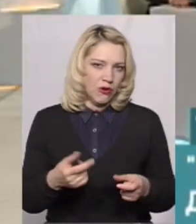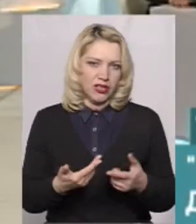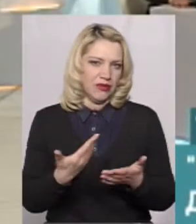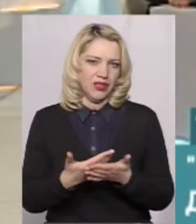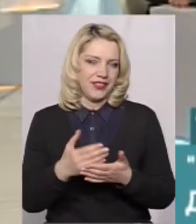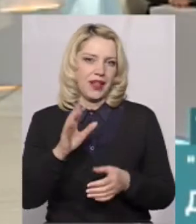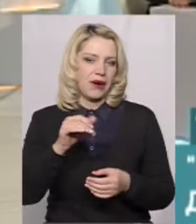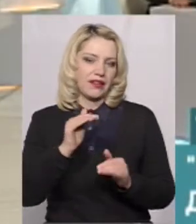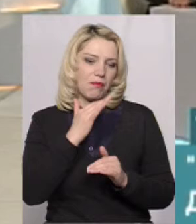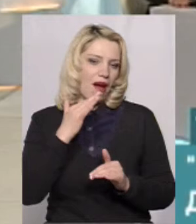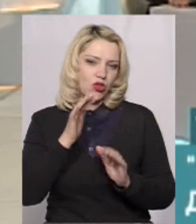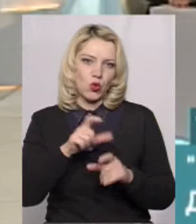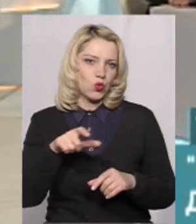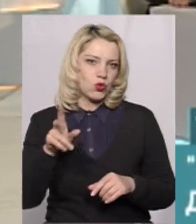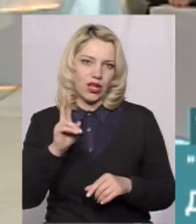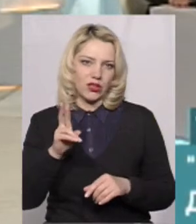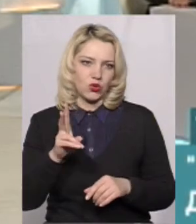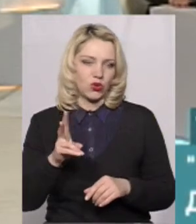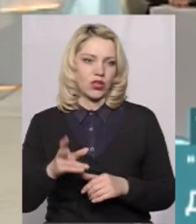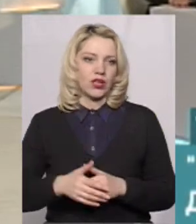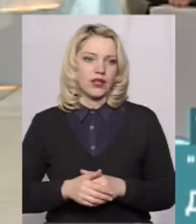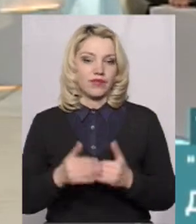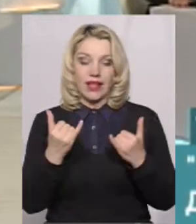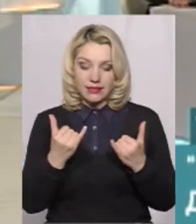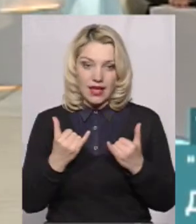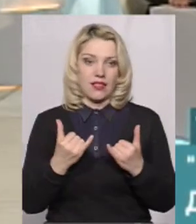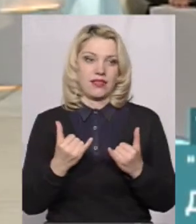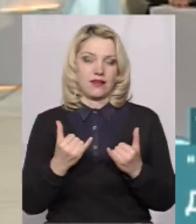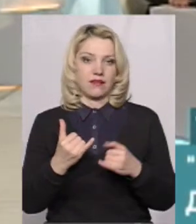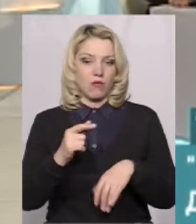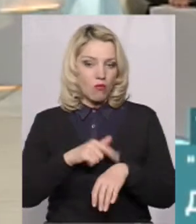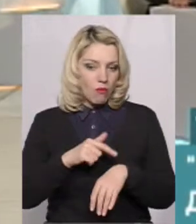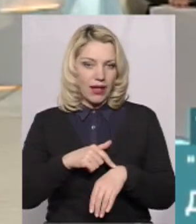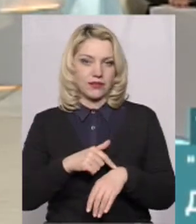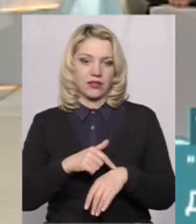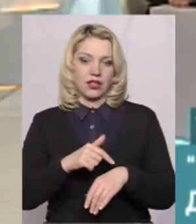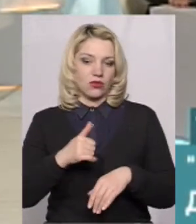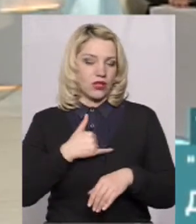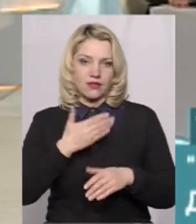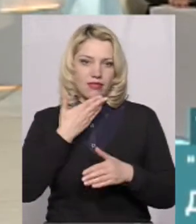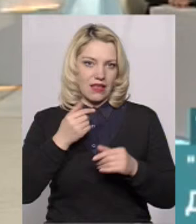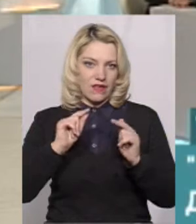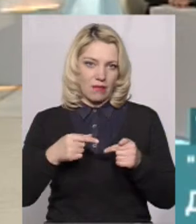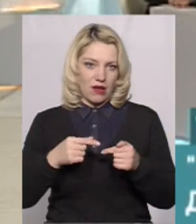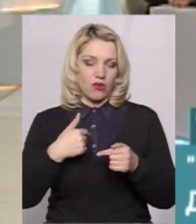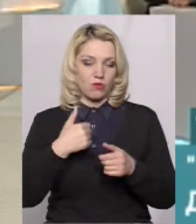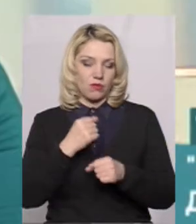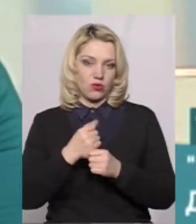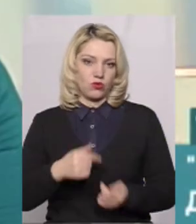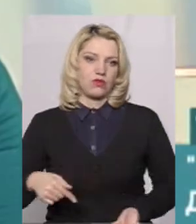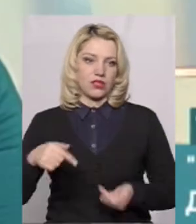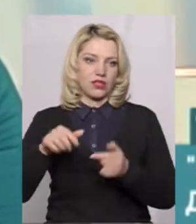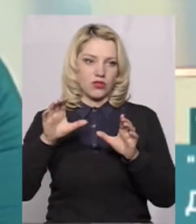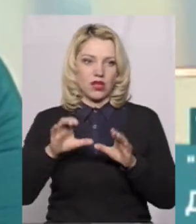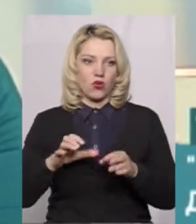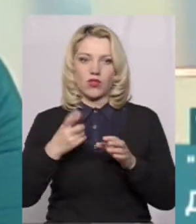так як в нас є, так дуже багато людей приїжджає з району. вимагається? Так, на даному моменті, на даний етап нас цього не вимагається. Ми працюємо згідно закону,